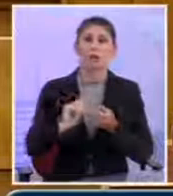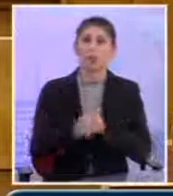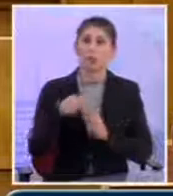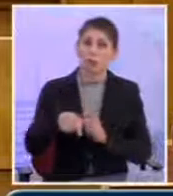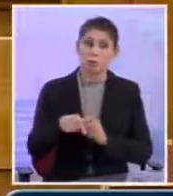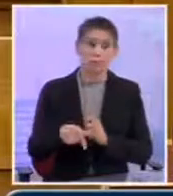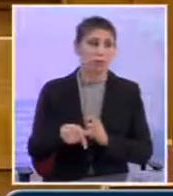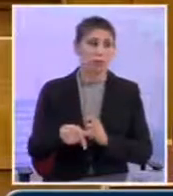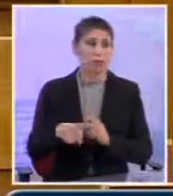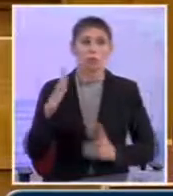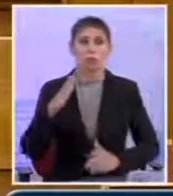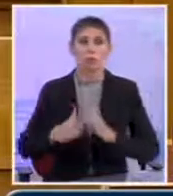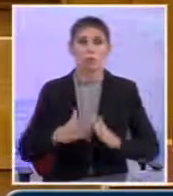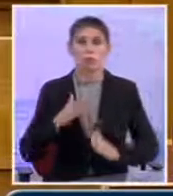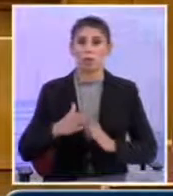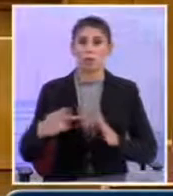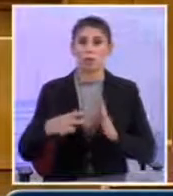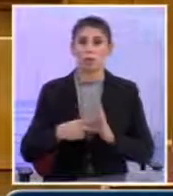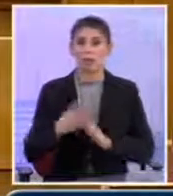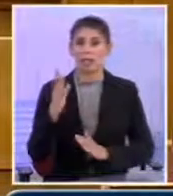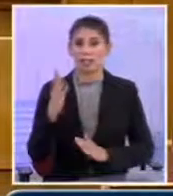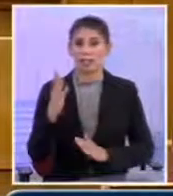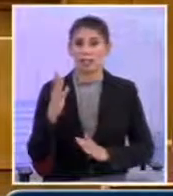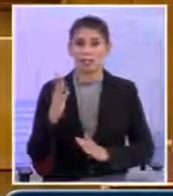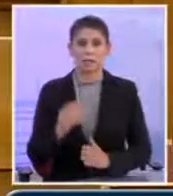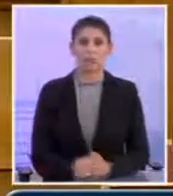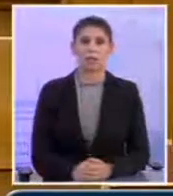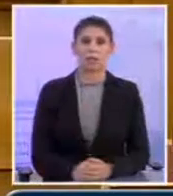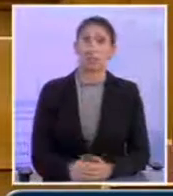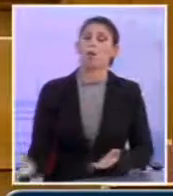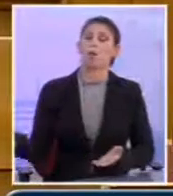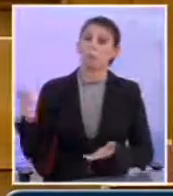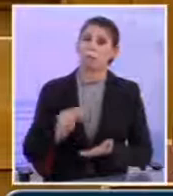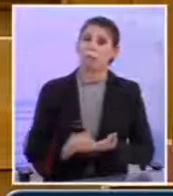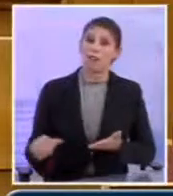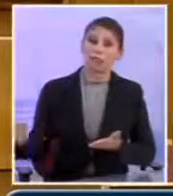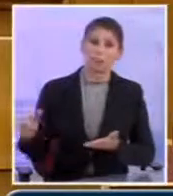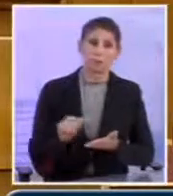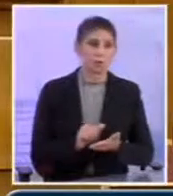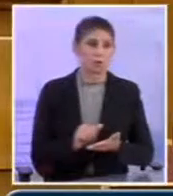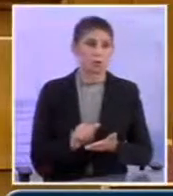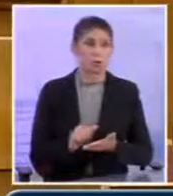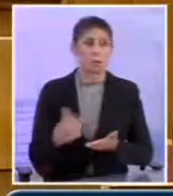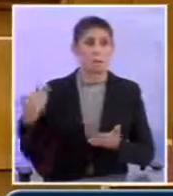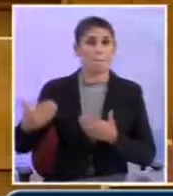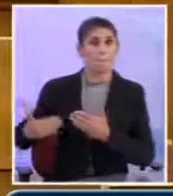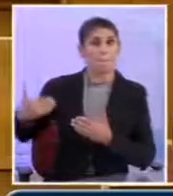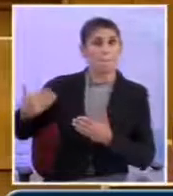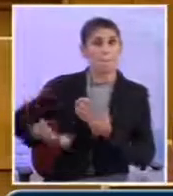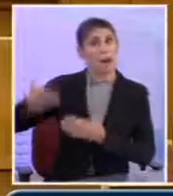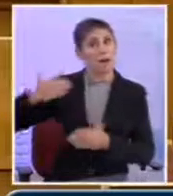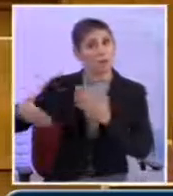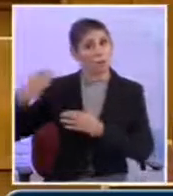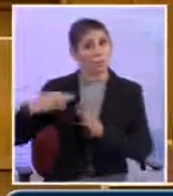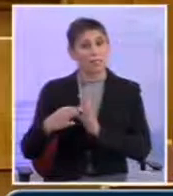το Μάρτη του 2014 Που επαναφέρει με αναδρομική ισχύ Από